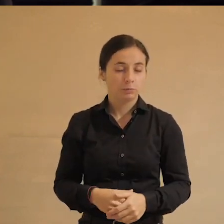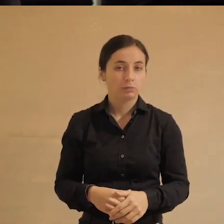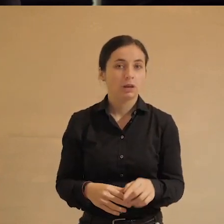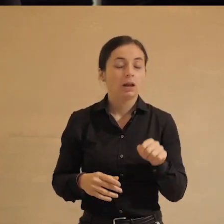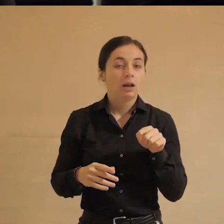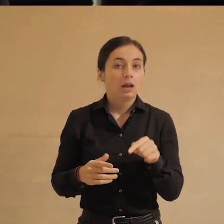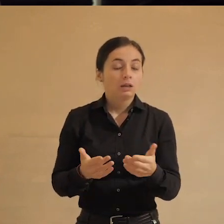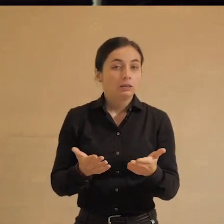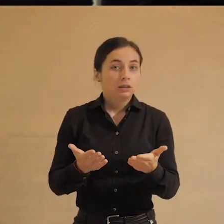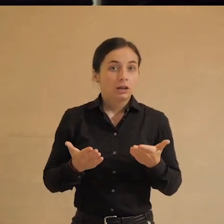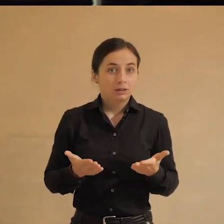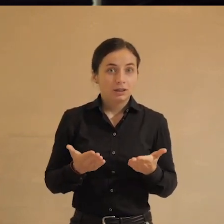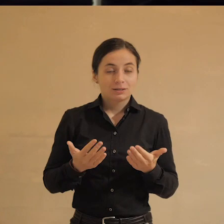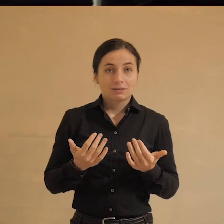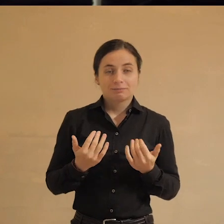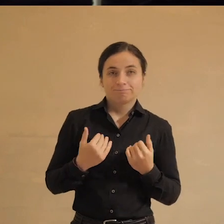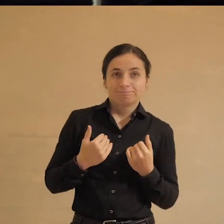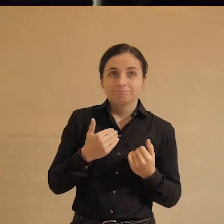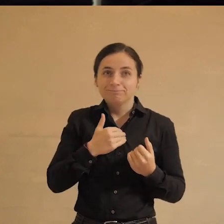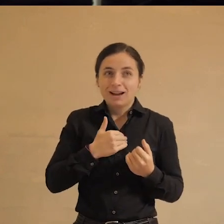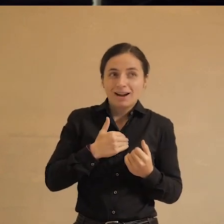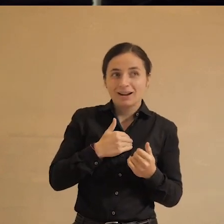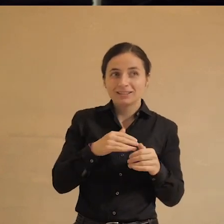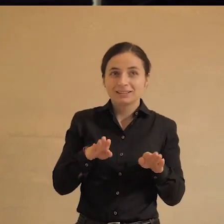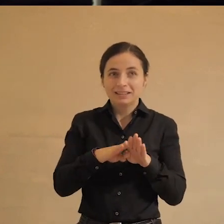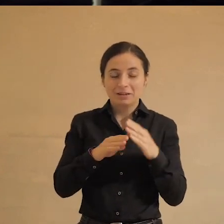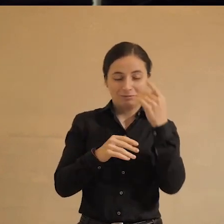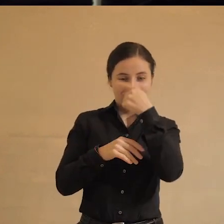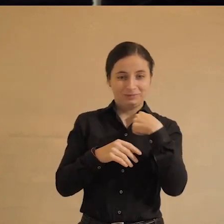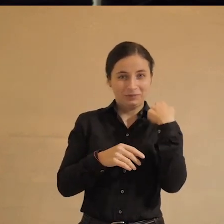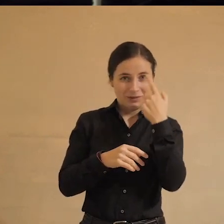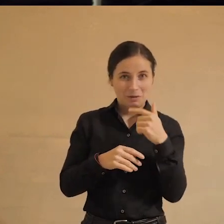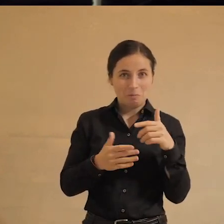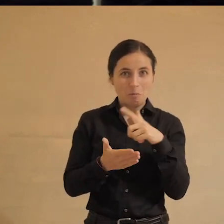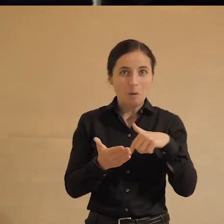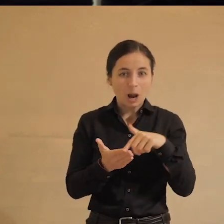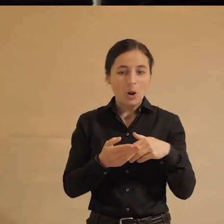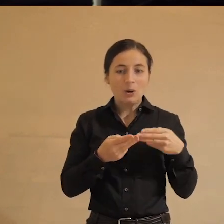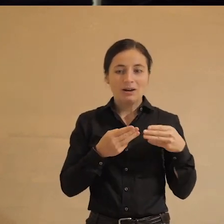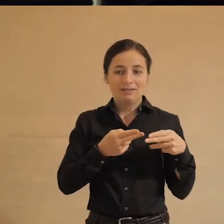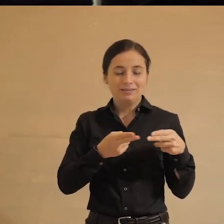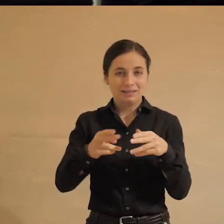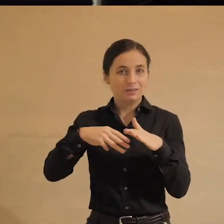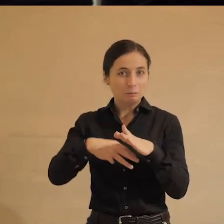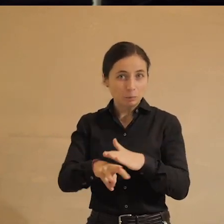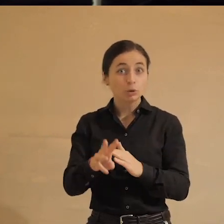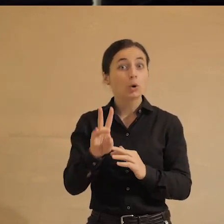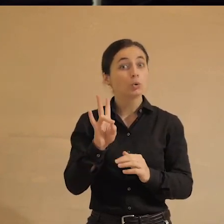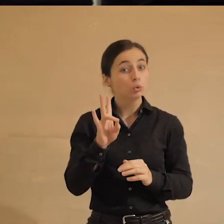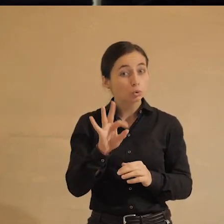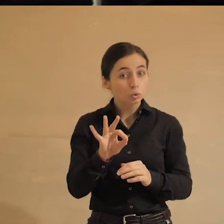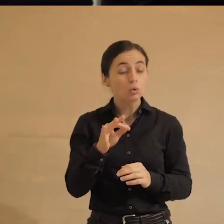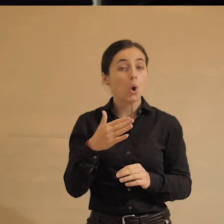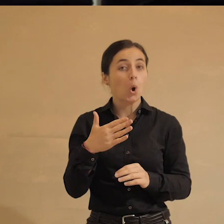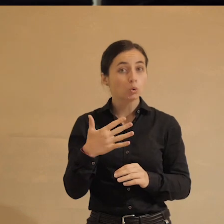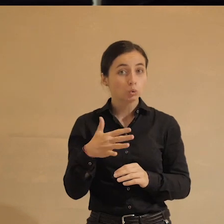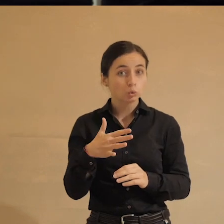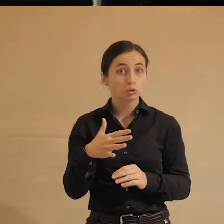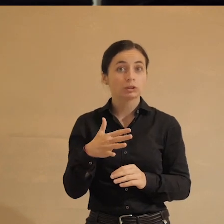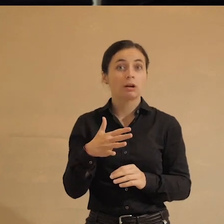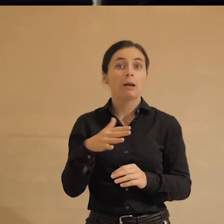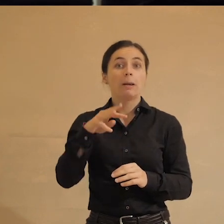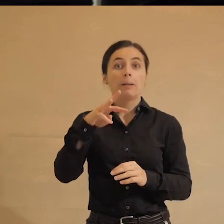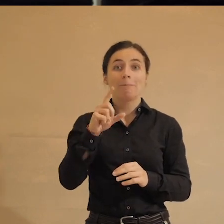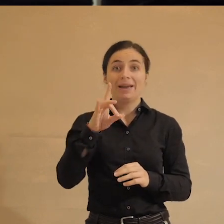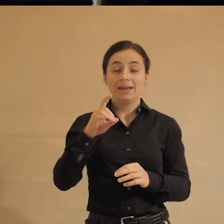конечно, соблазнительная перспектива, ходить в таком виде по городу и ездить в метро, но вот уже, опять же, мэрия